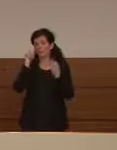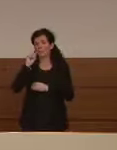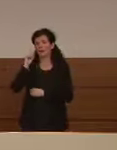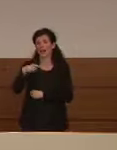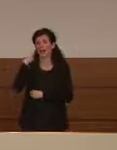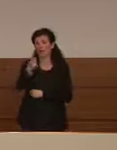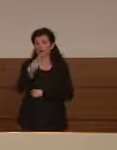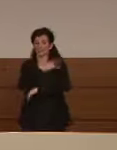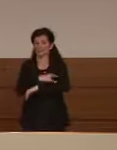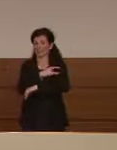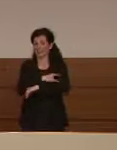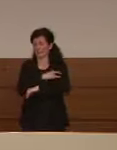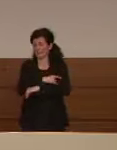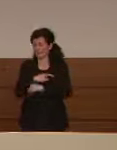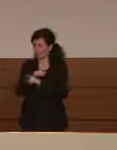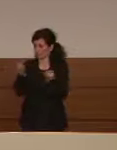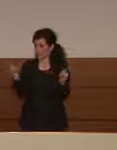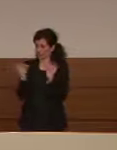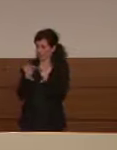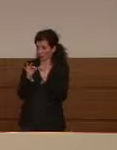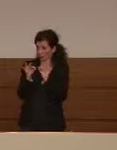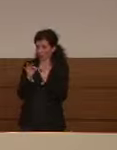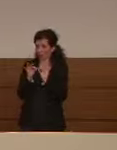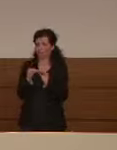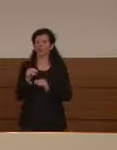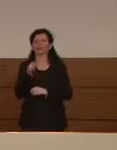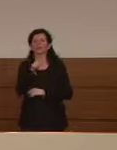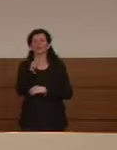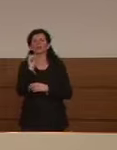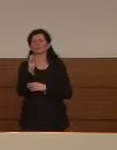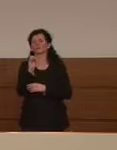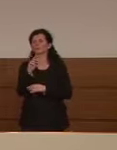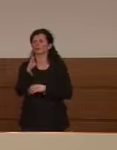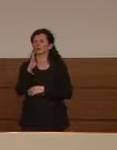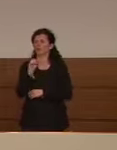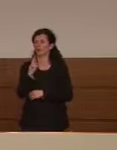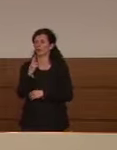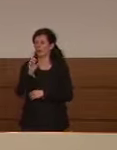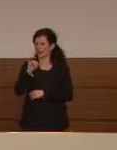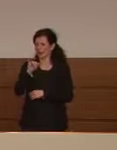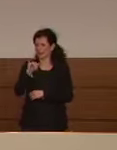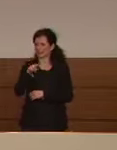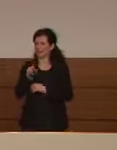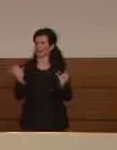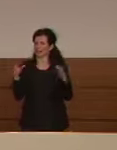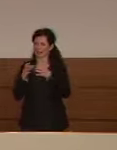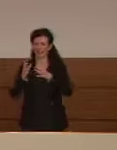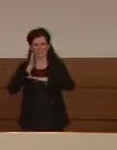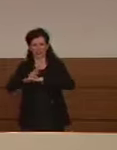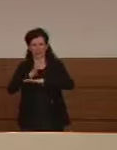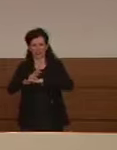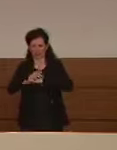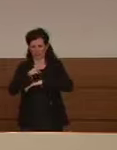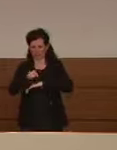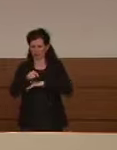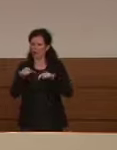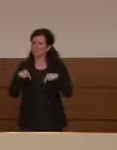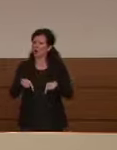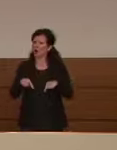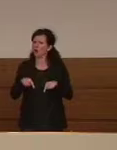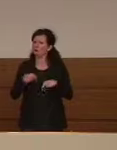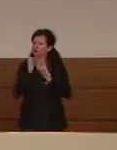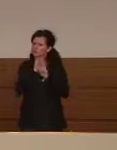su questo siete d'accordo e poi magari al dottor Borrelli una domanda sulla task force perché oggi si parlava di una